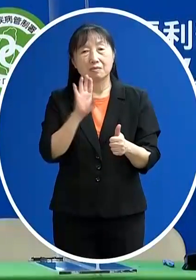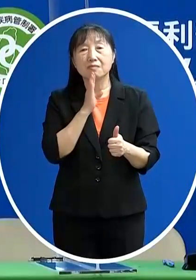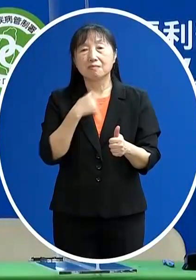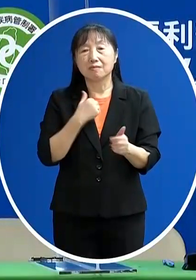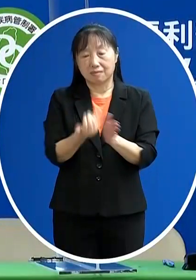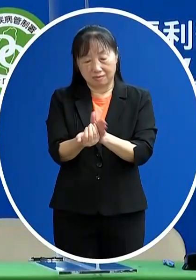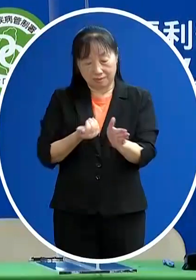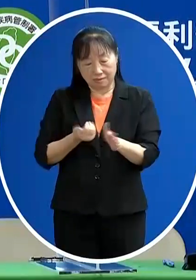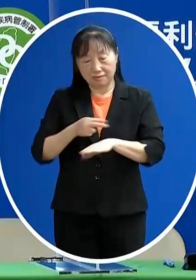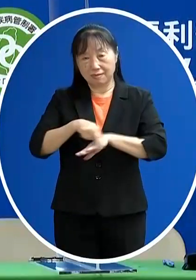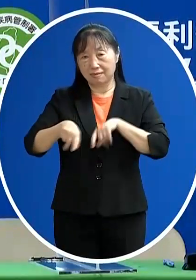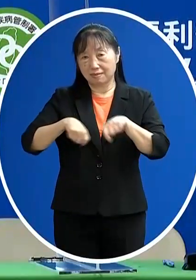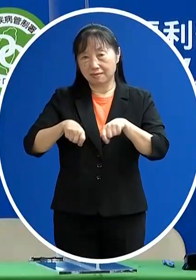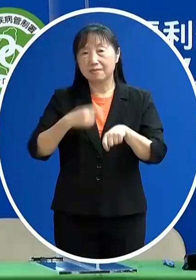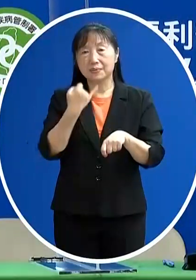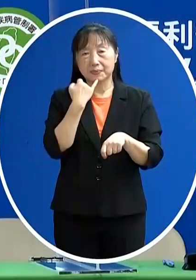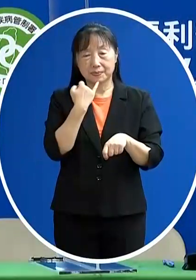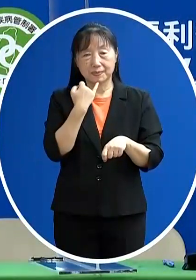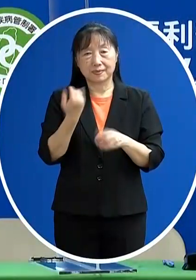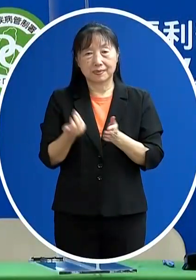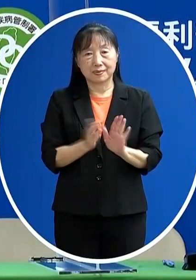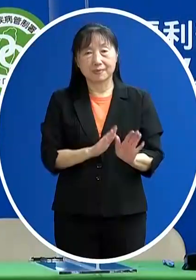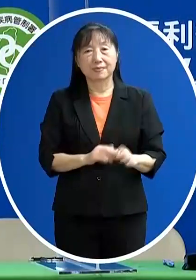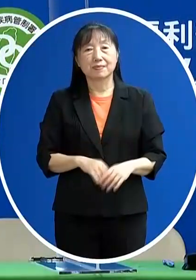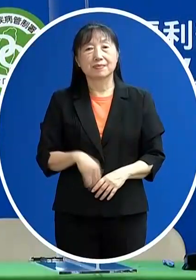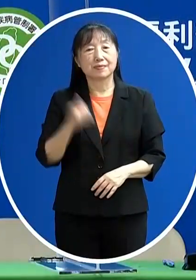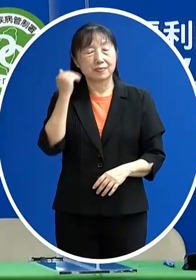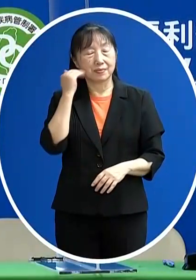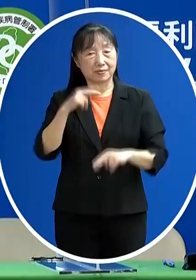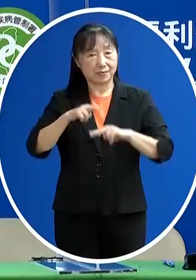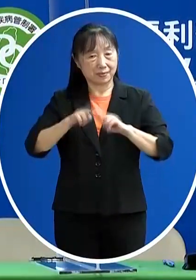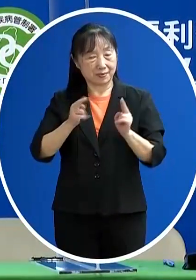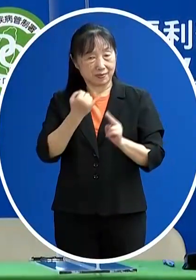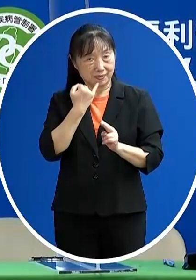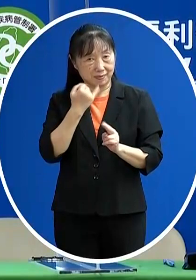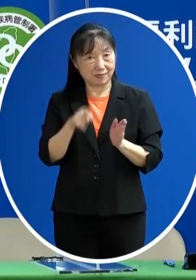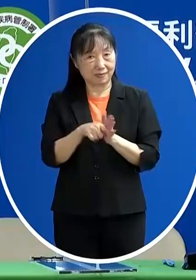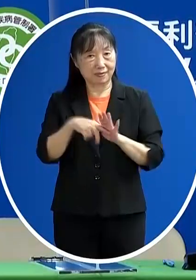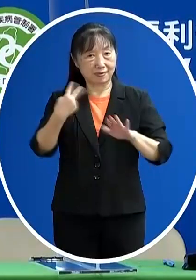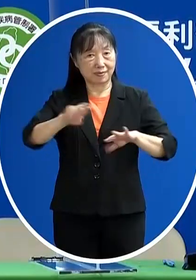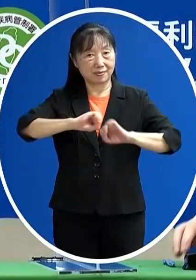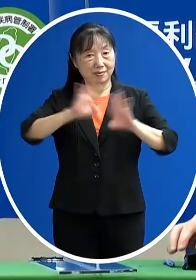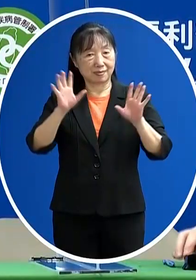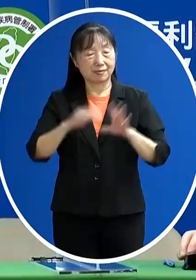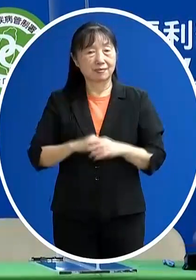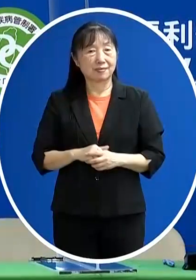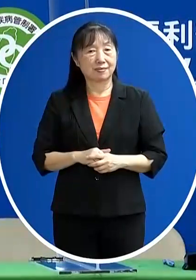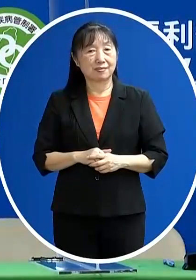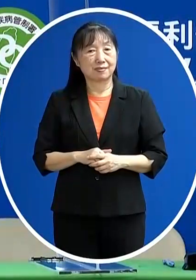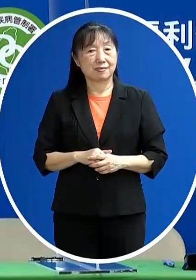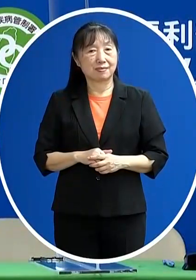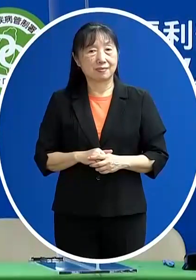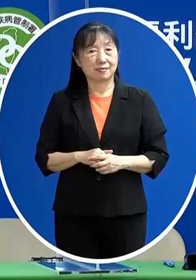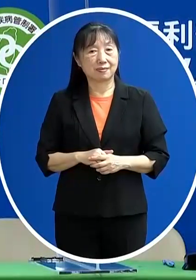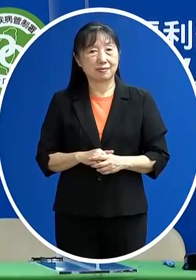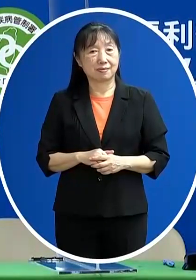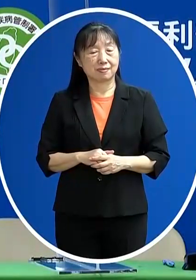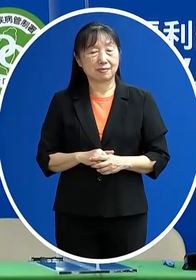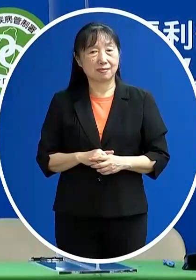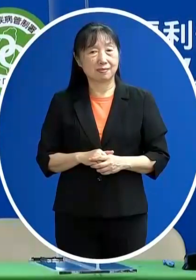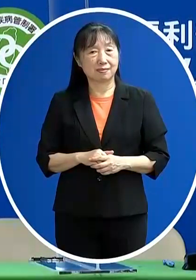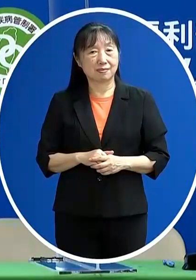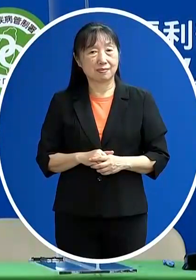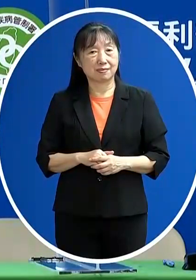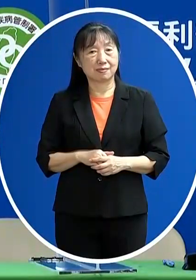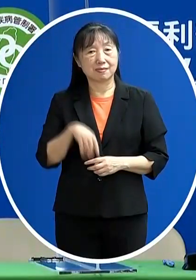就趁這個時間我們多做準備那如果可以開的時候 我再跟各位報告那麼至於說 這個所謂的